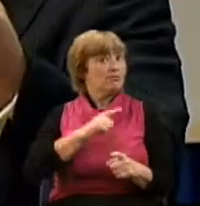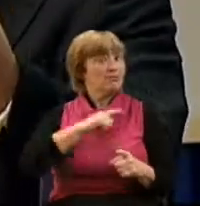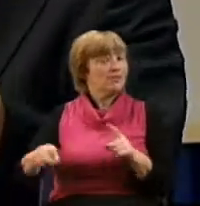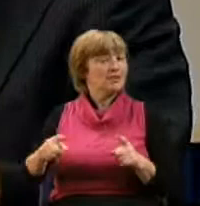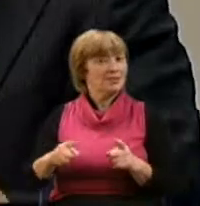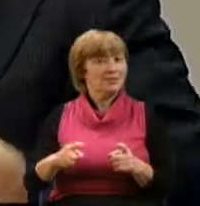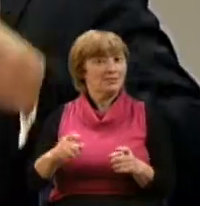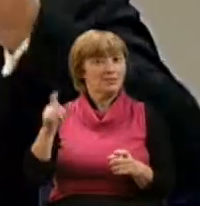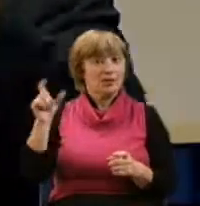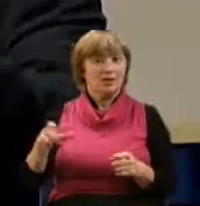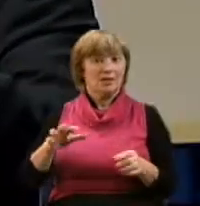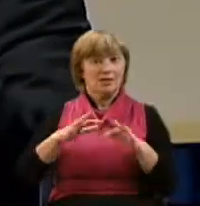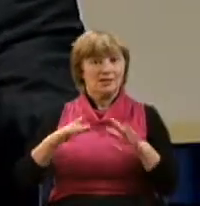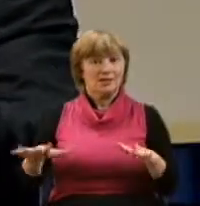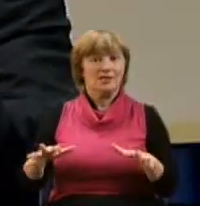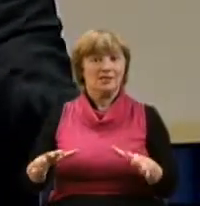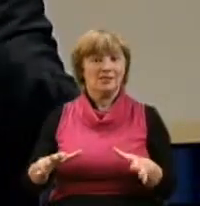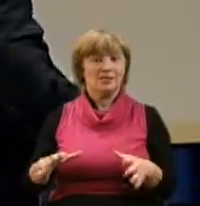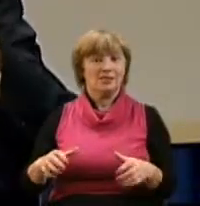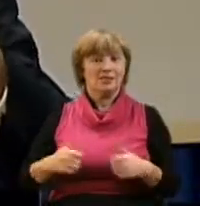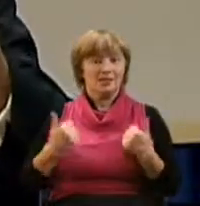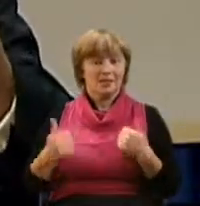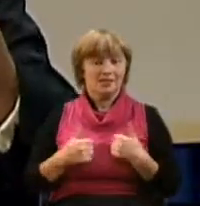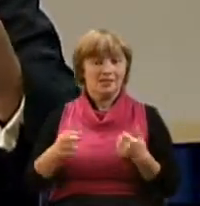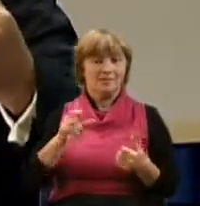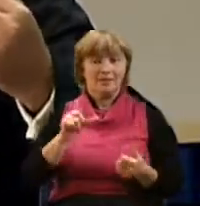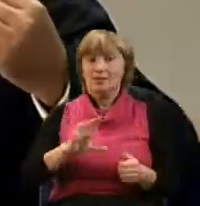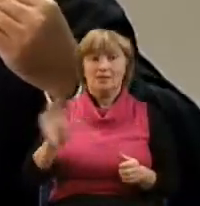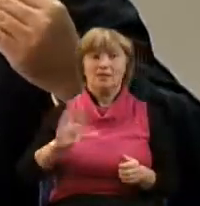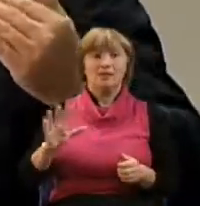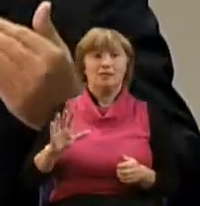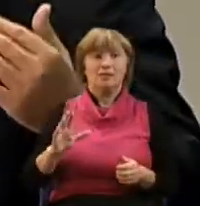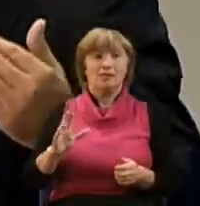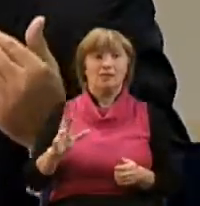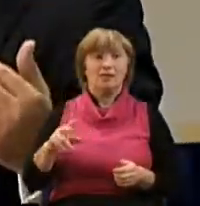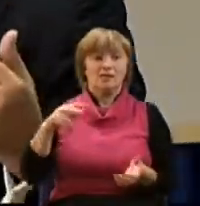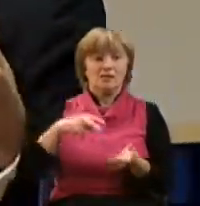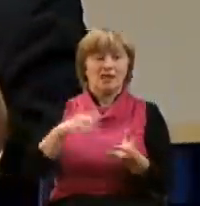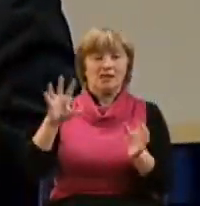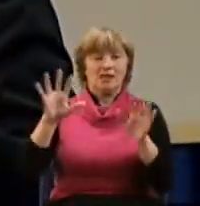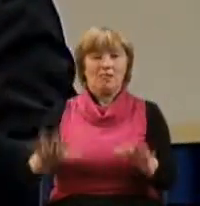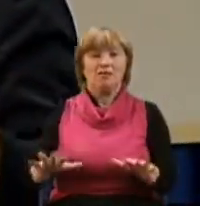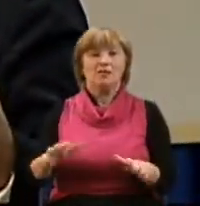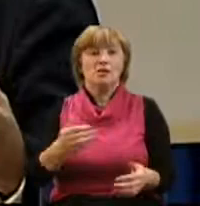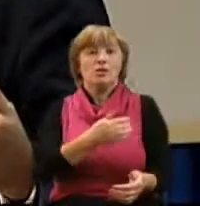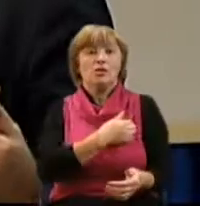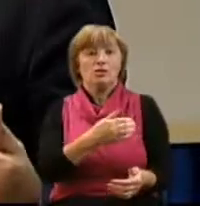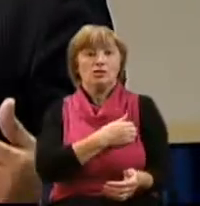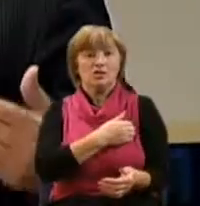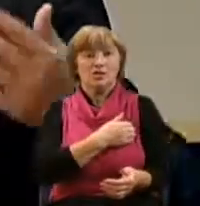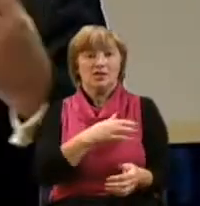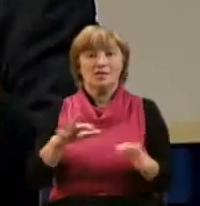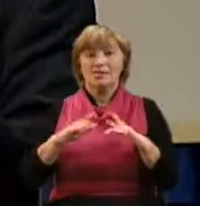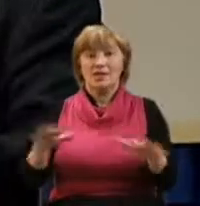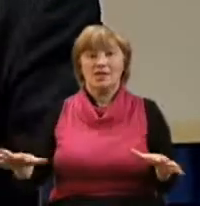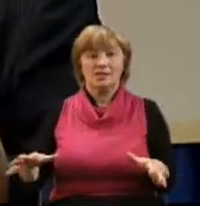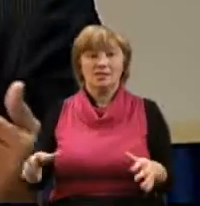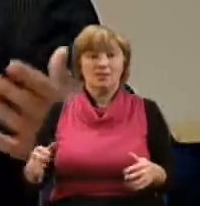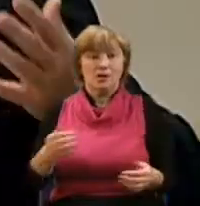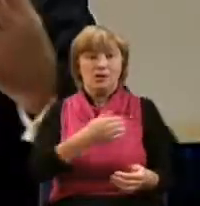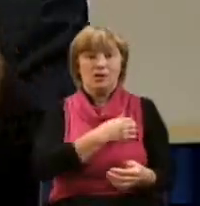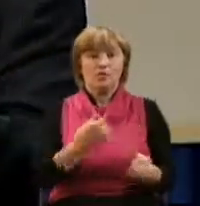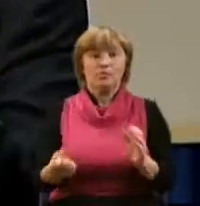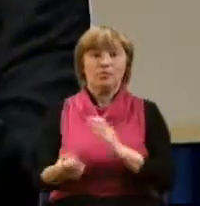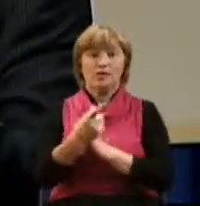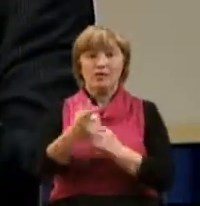человека, человека действия, человека, который не стоит на месте, а хочет действовать, хочет